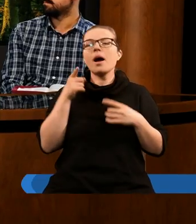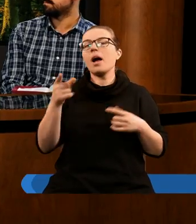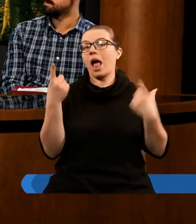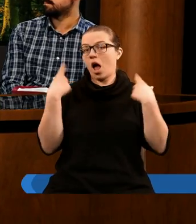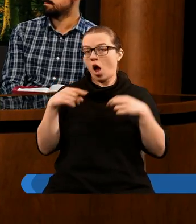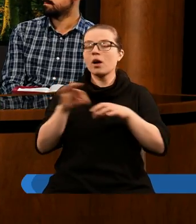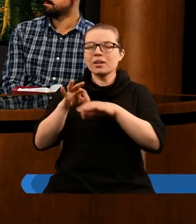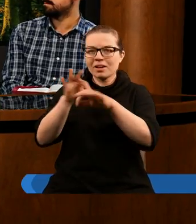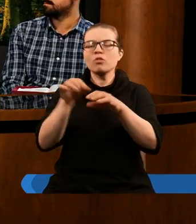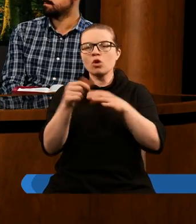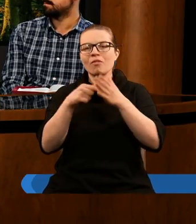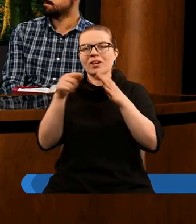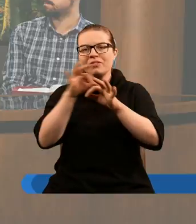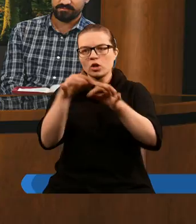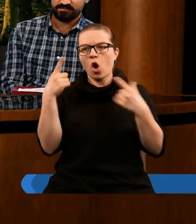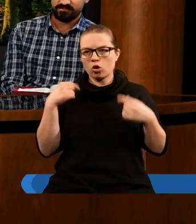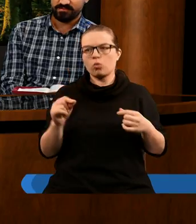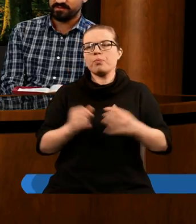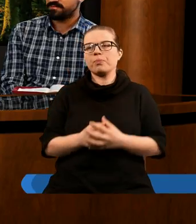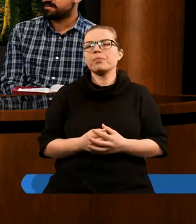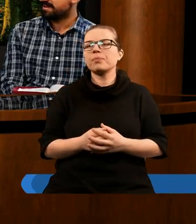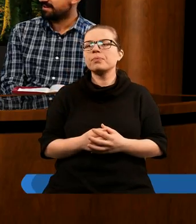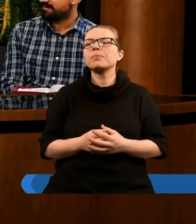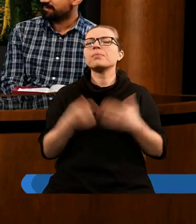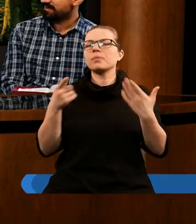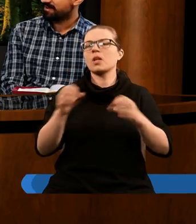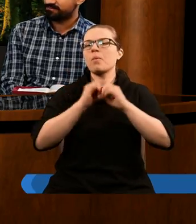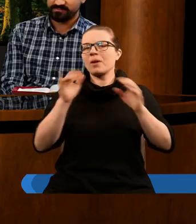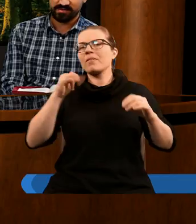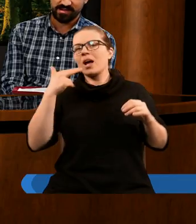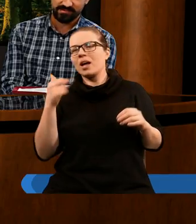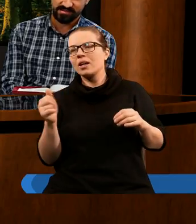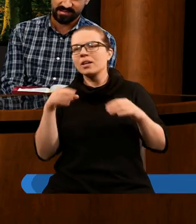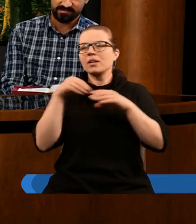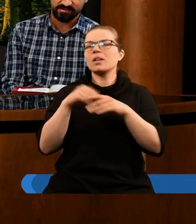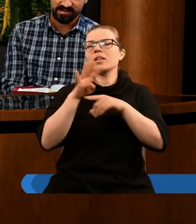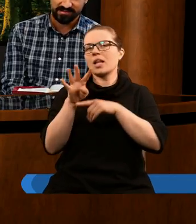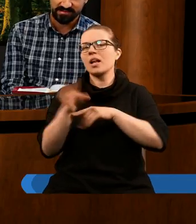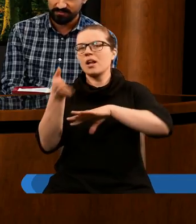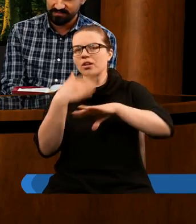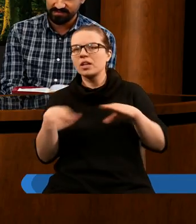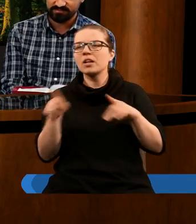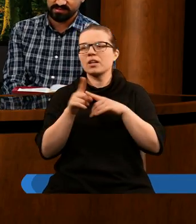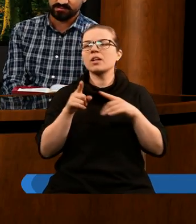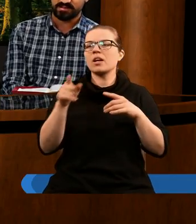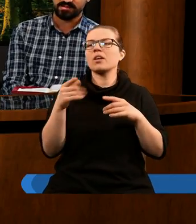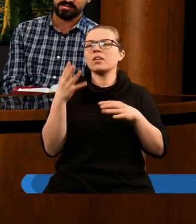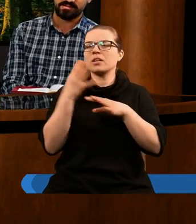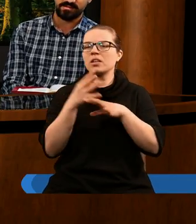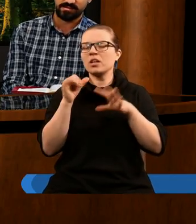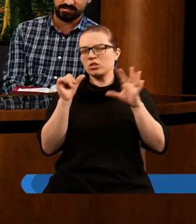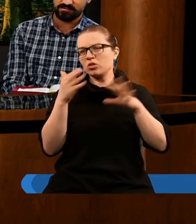skierowała pewną wiadomość. W innym rozdziale objawienia Jana, czternastym rozdziale, też mamy wizję 144